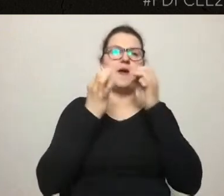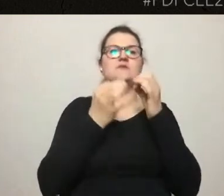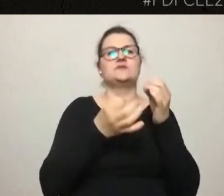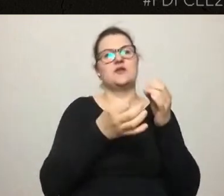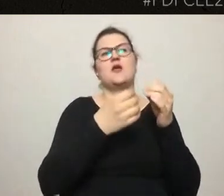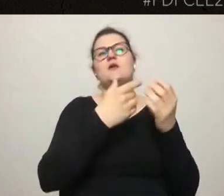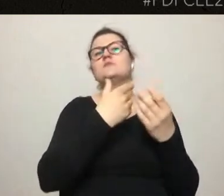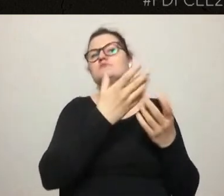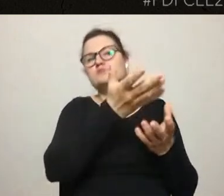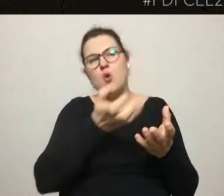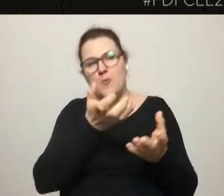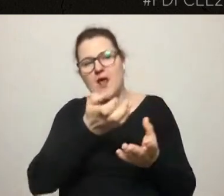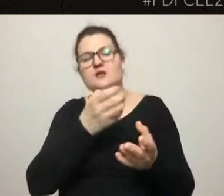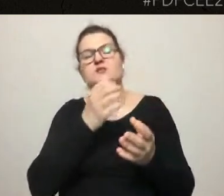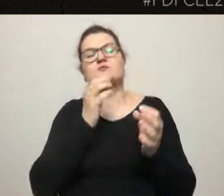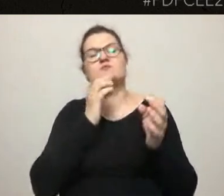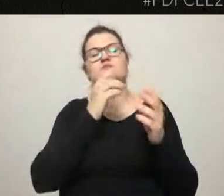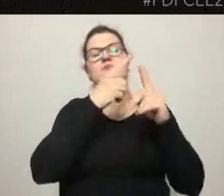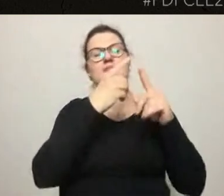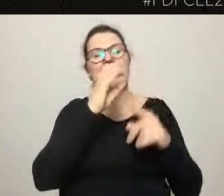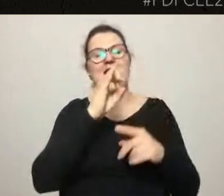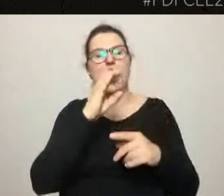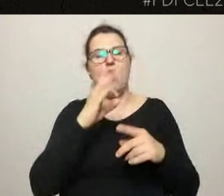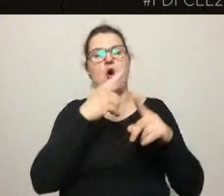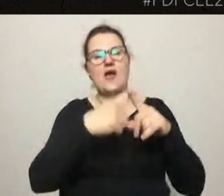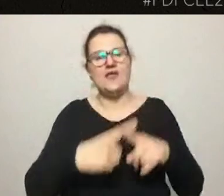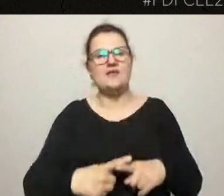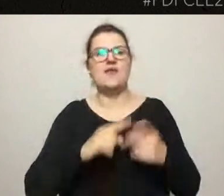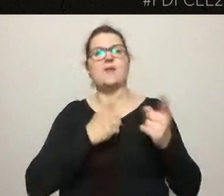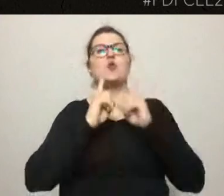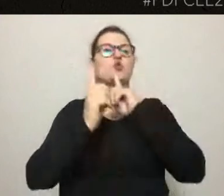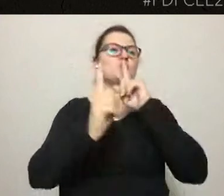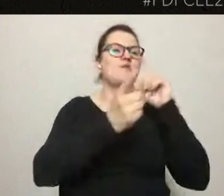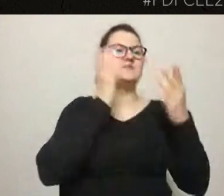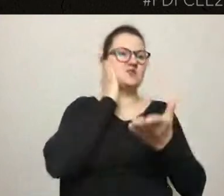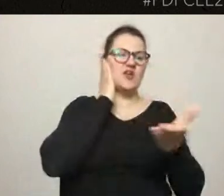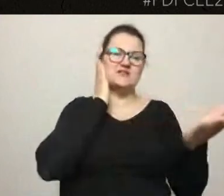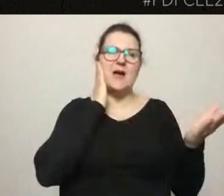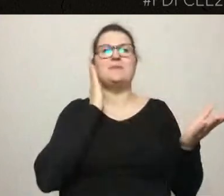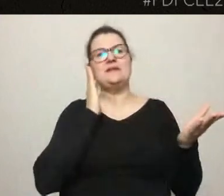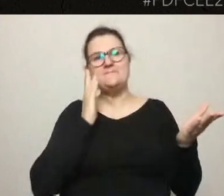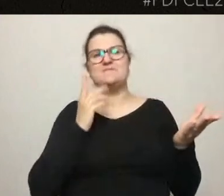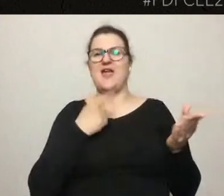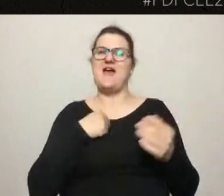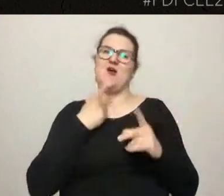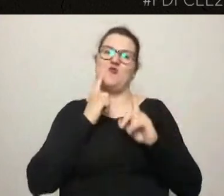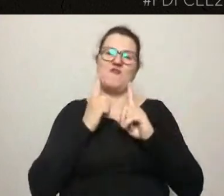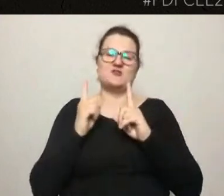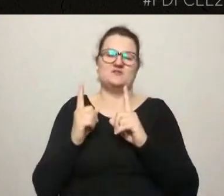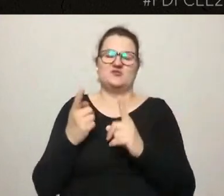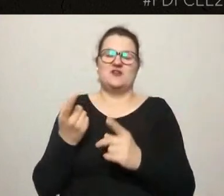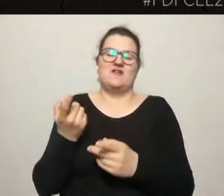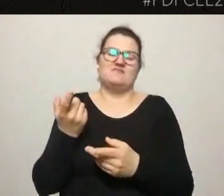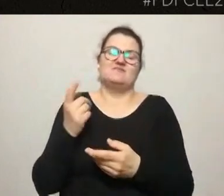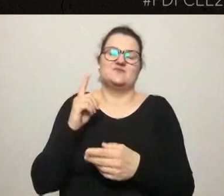wywiady z mieszkańcami, ale i tak uważam, że sukces czy skuteczność takiego narzędzia będzie niezwykle ograniczona. I jedyne